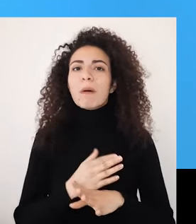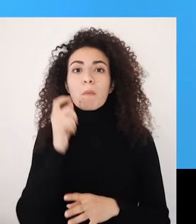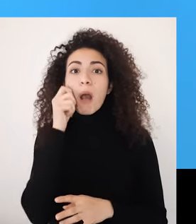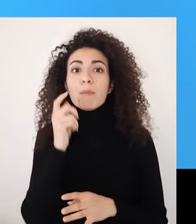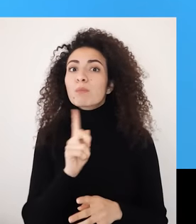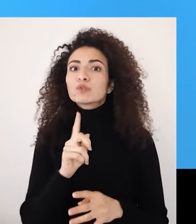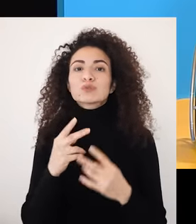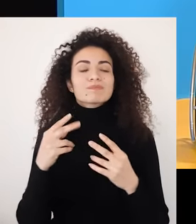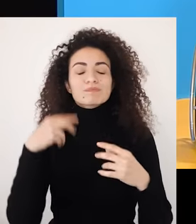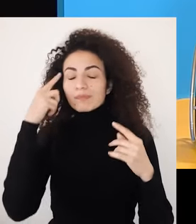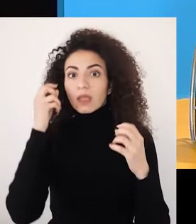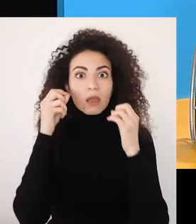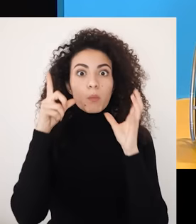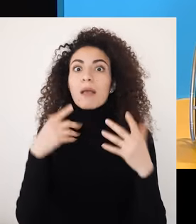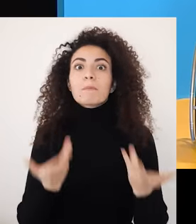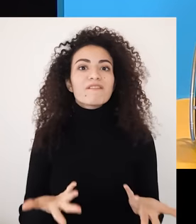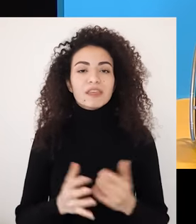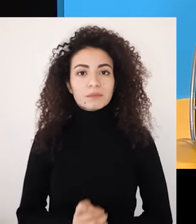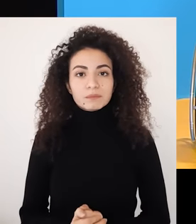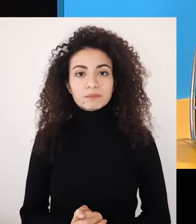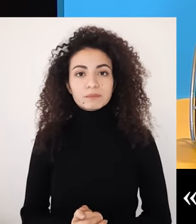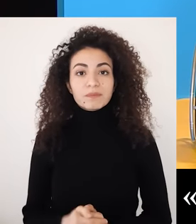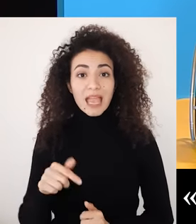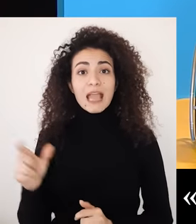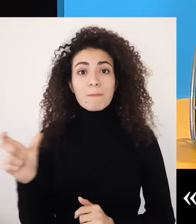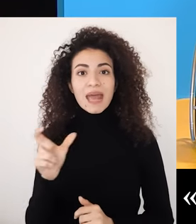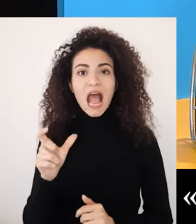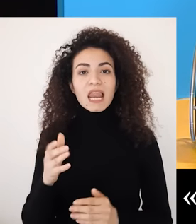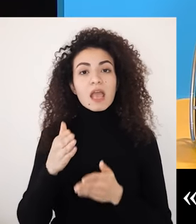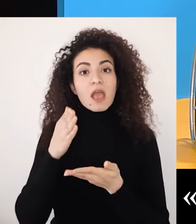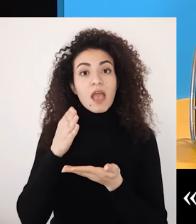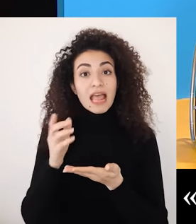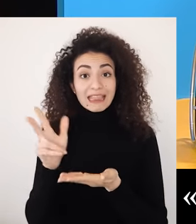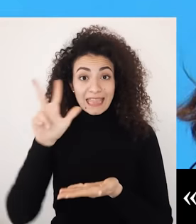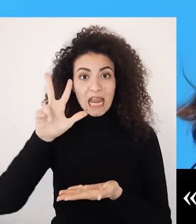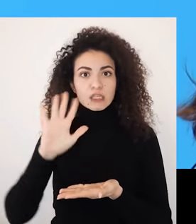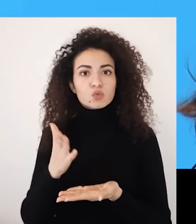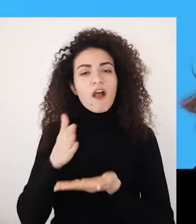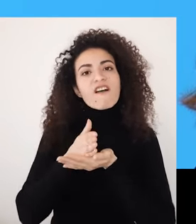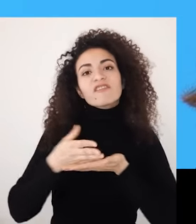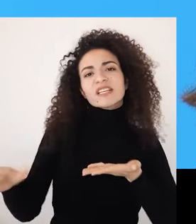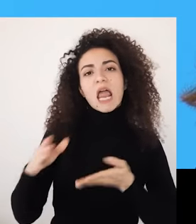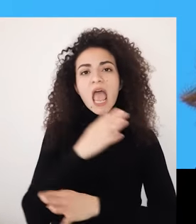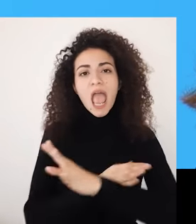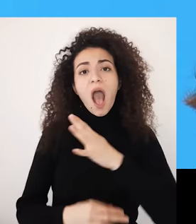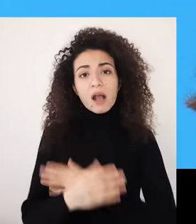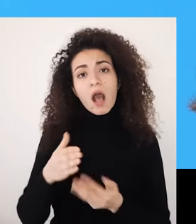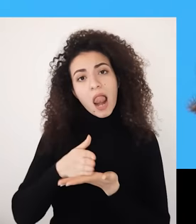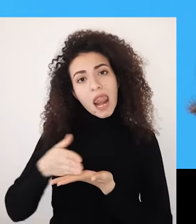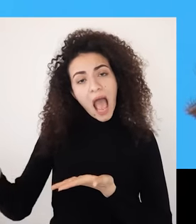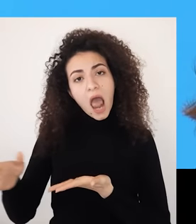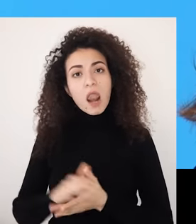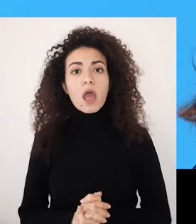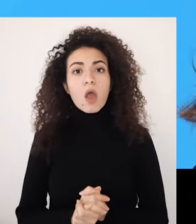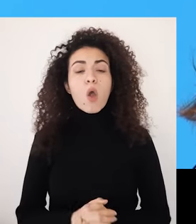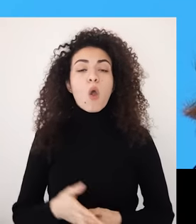بكامل هويتها وهالمرحلة الثالثة رح تحمل إثم فصل عالم الطفل عن إعاقته ومنتابع بقصة سارة حيث